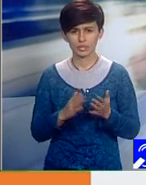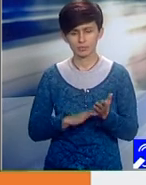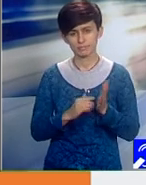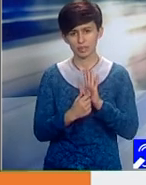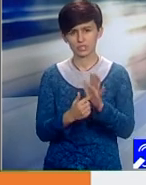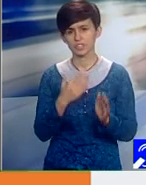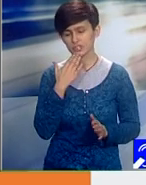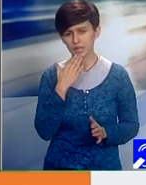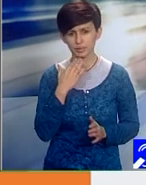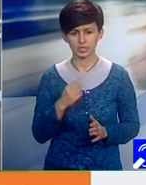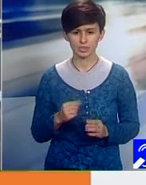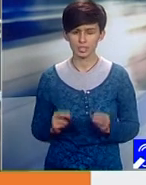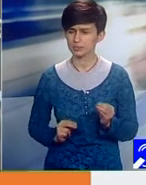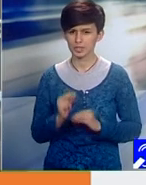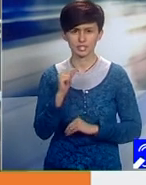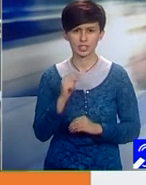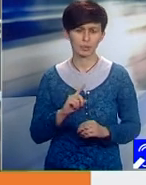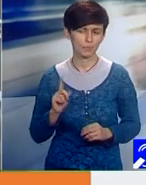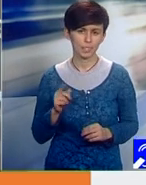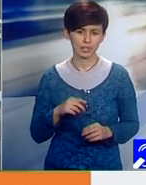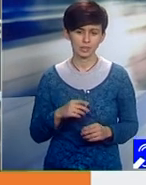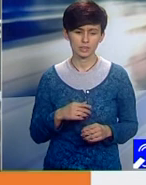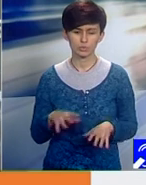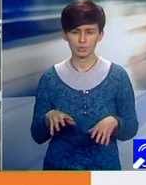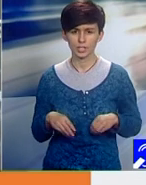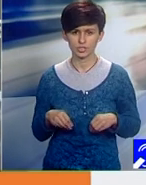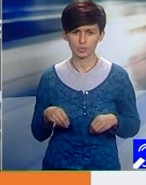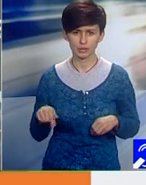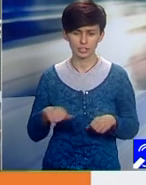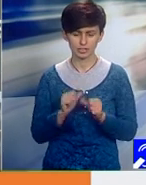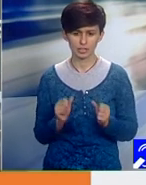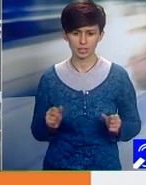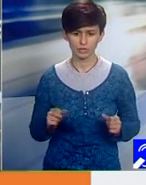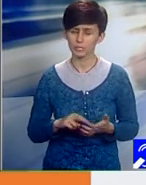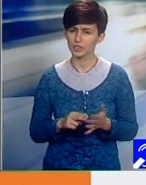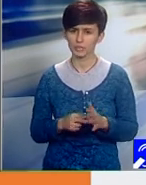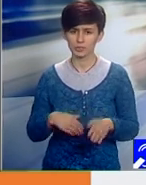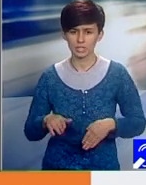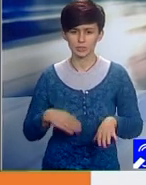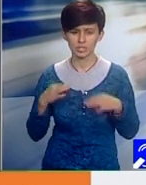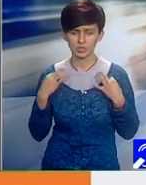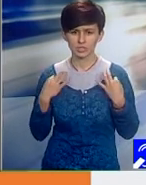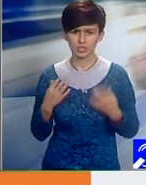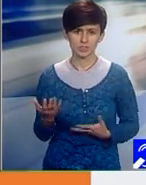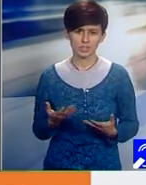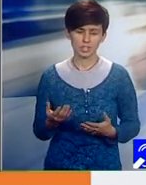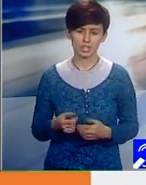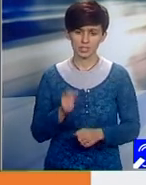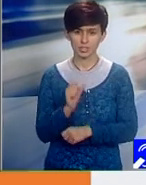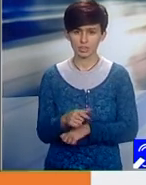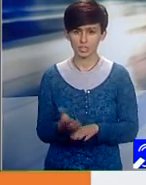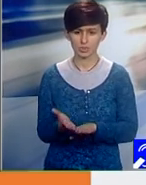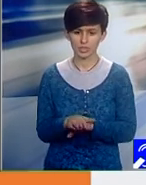Deci nu suntem de acord cu felul ăsta de a proceda a Ministrului Sănătății, care, încă o dată repet, ne condamnă la moarte.